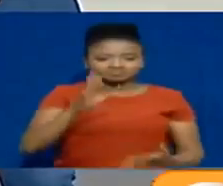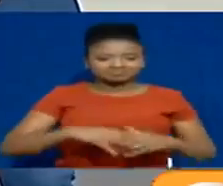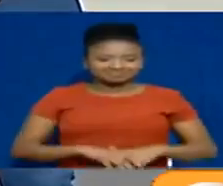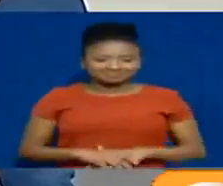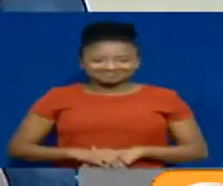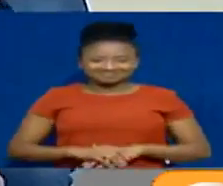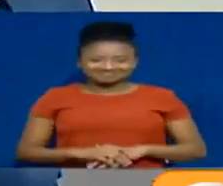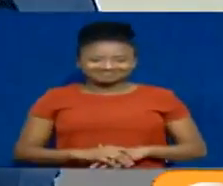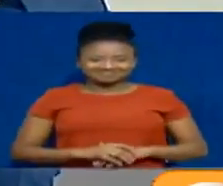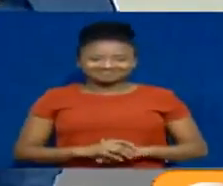atayoneviu sasa. Seme kitu. Ha ha ha Kwa